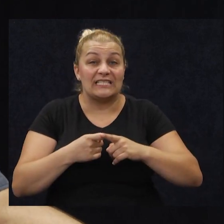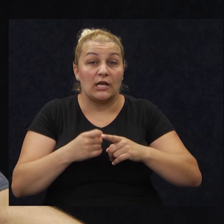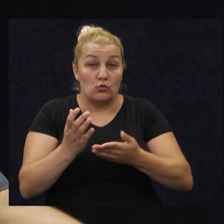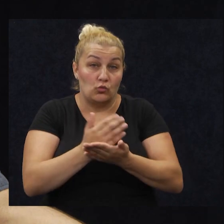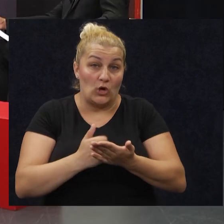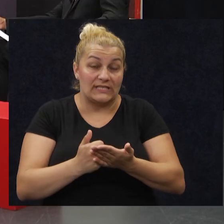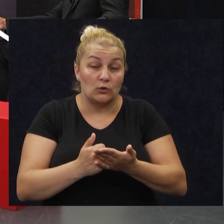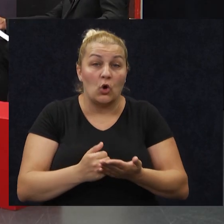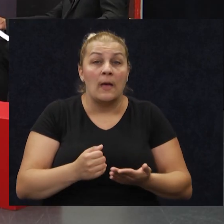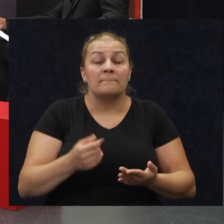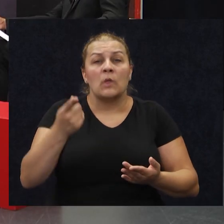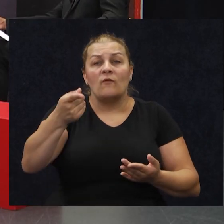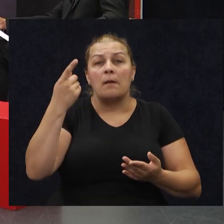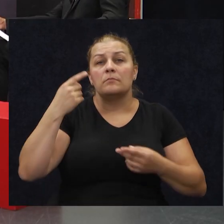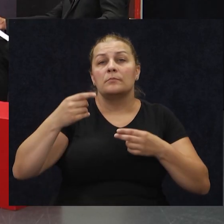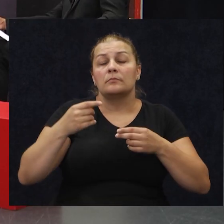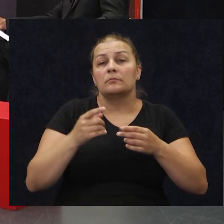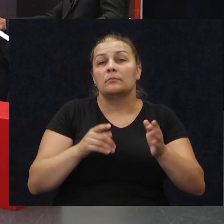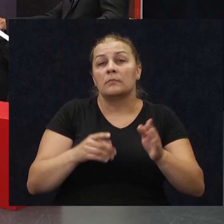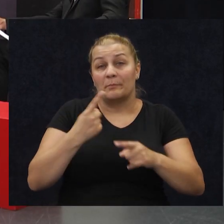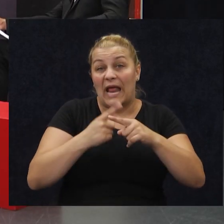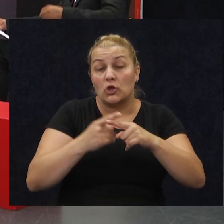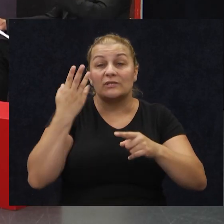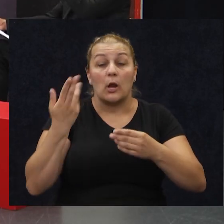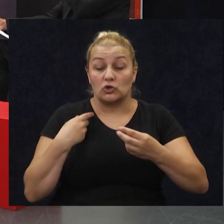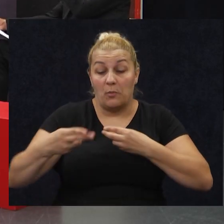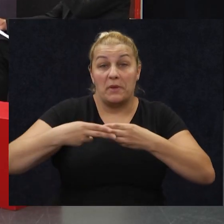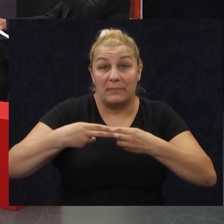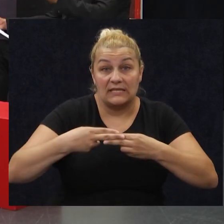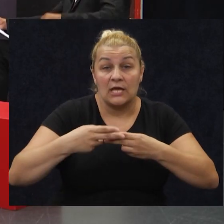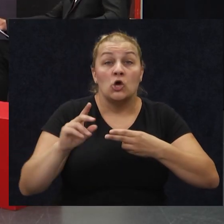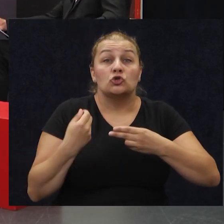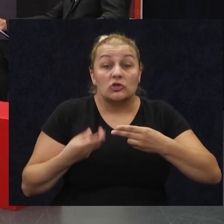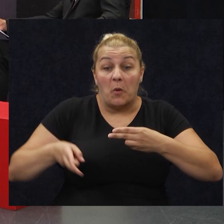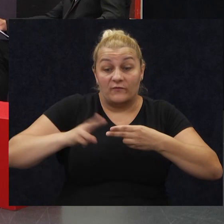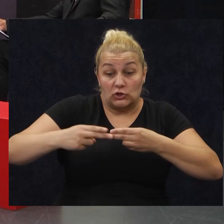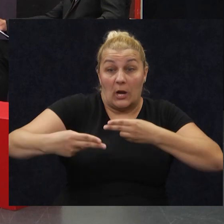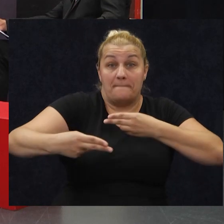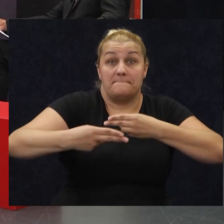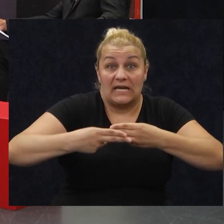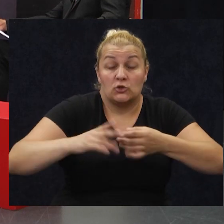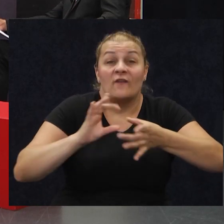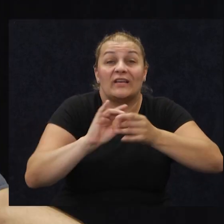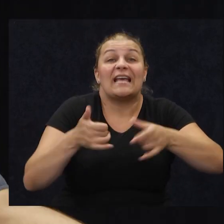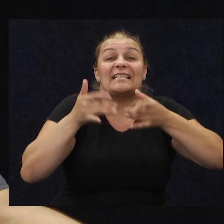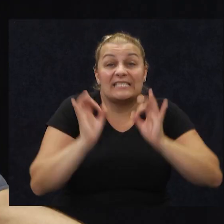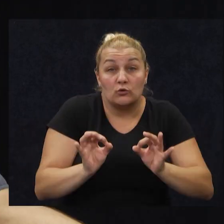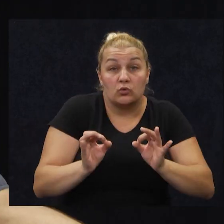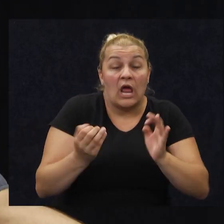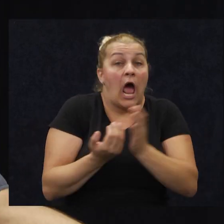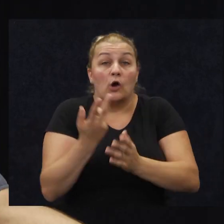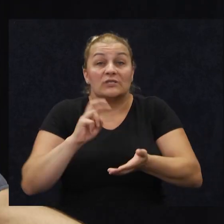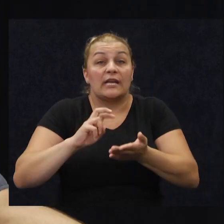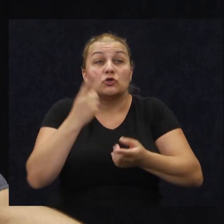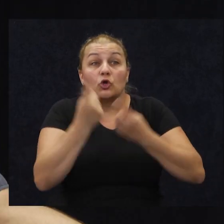i prednost je bila ta što smo blizu. Znači, što god smo bliže, veza je sigurnija. U slučaju bilo kakvog problema, intervencija traje